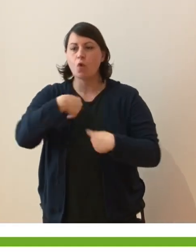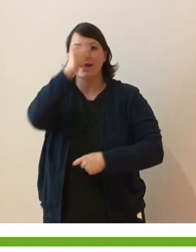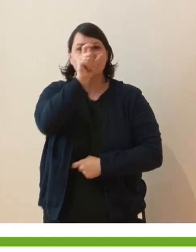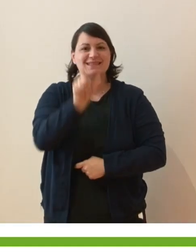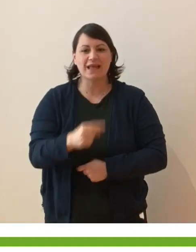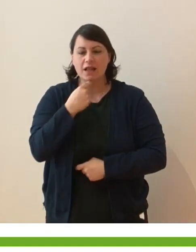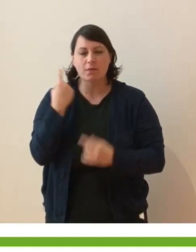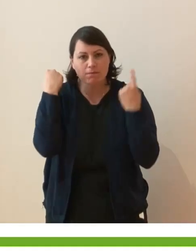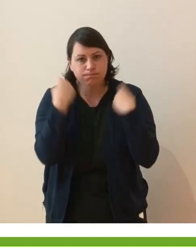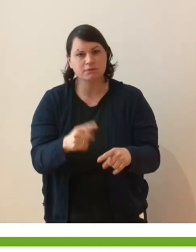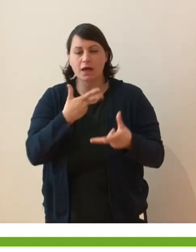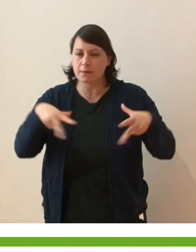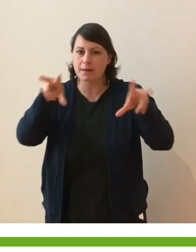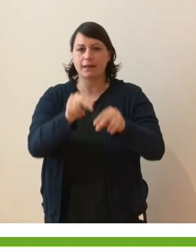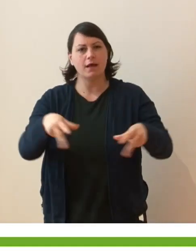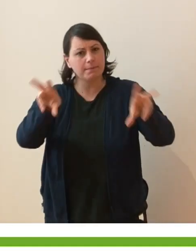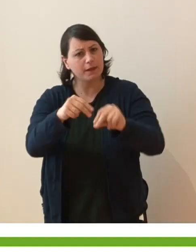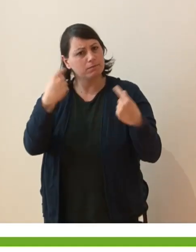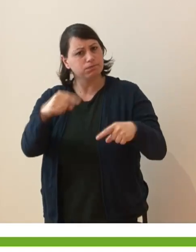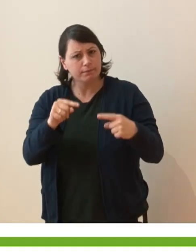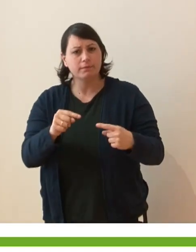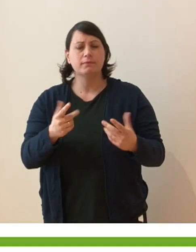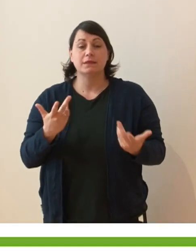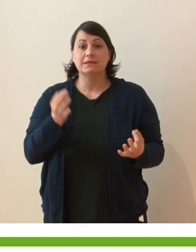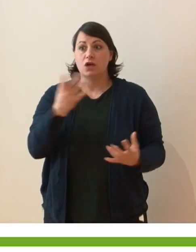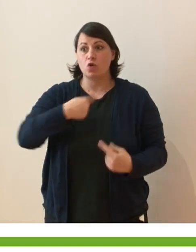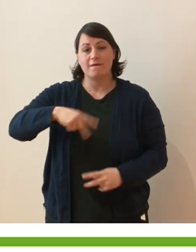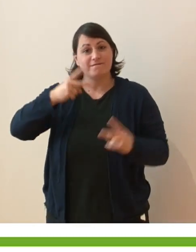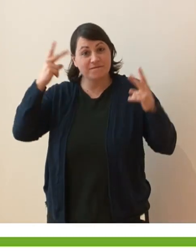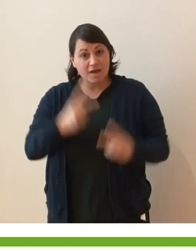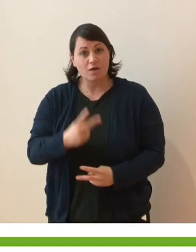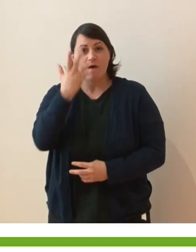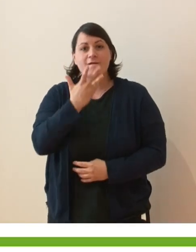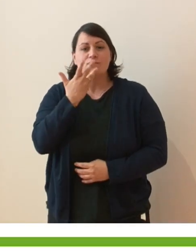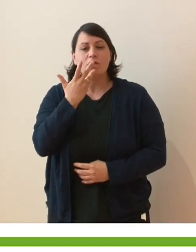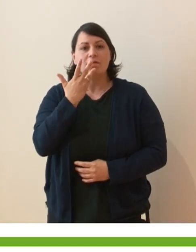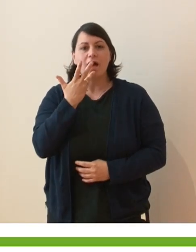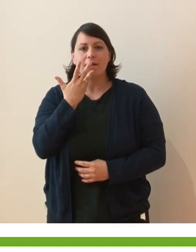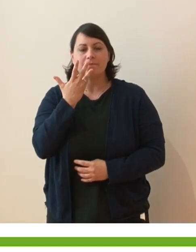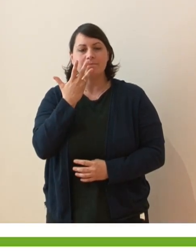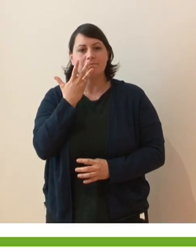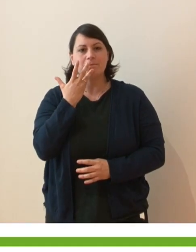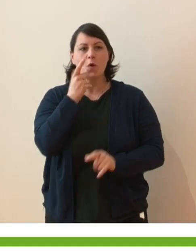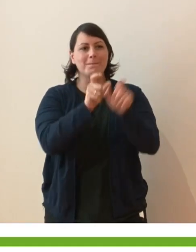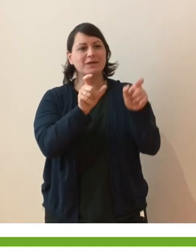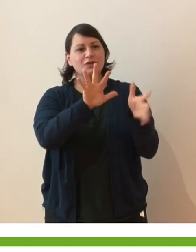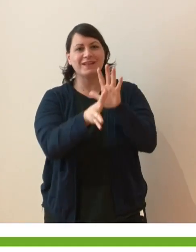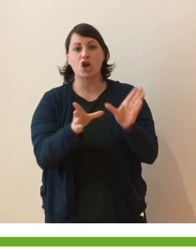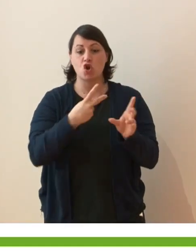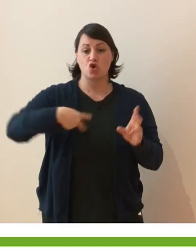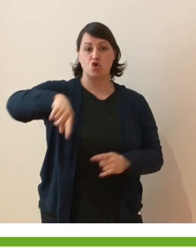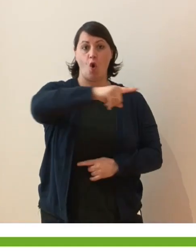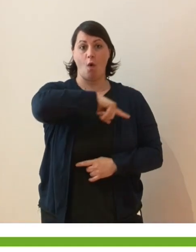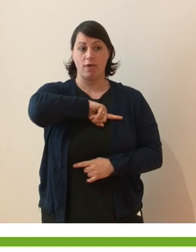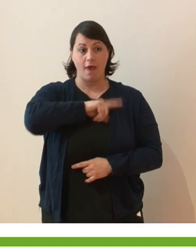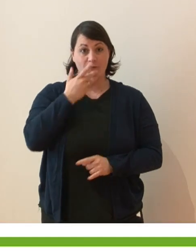le persone, se vogliamo veramente dare forma a un noi, questa è la